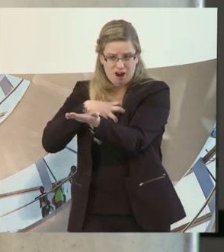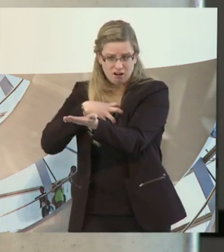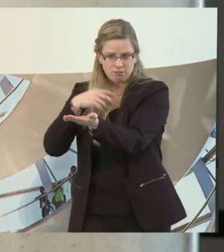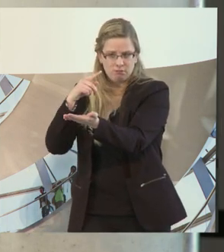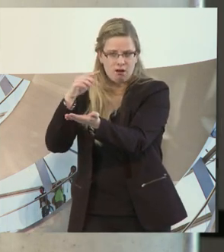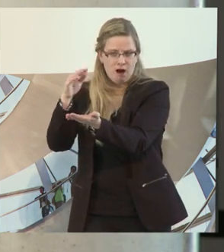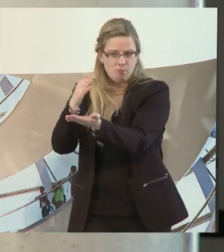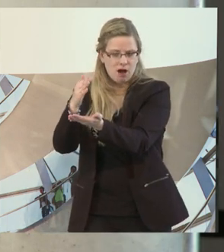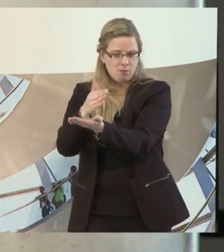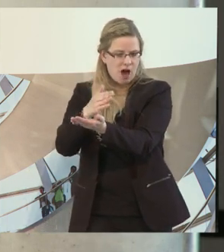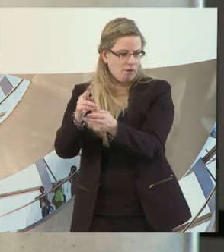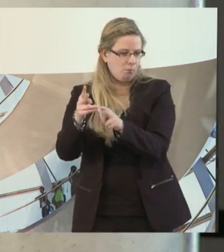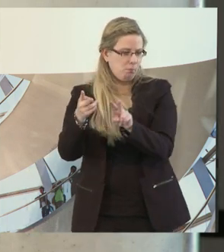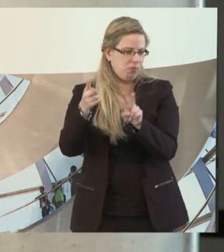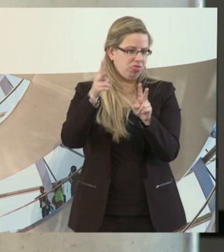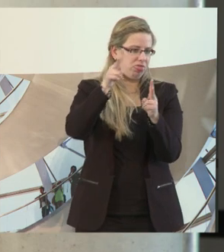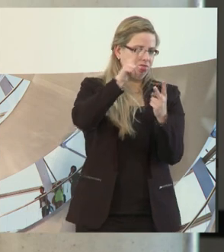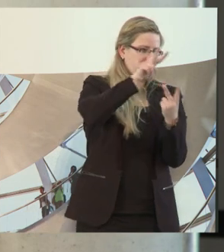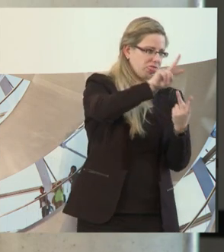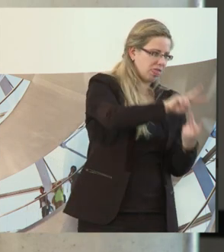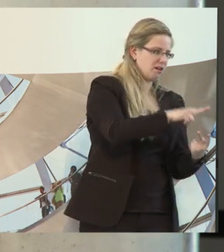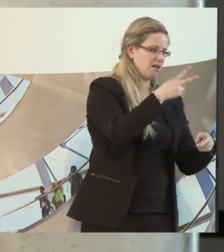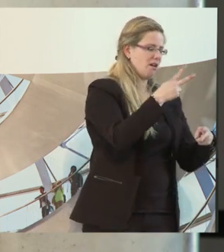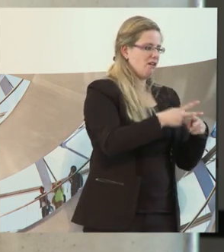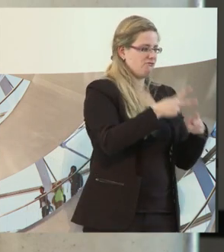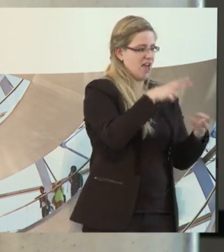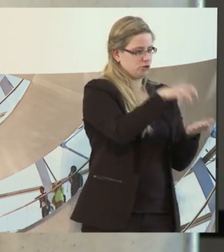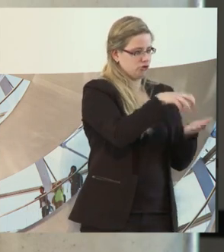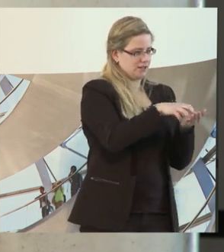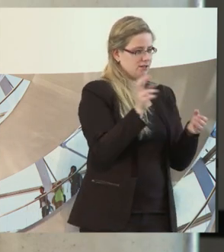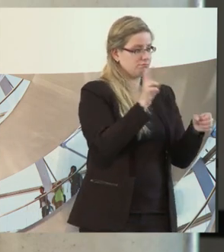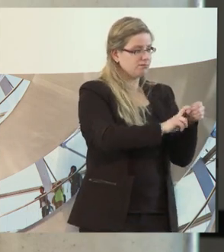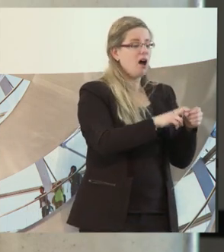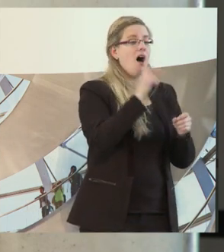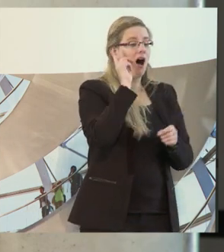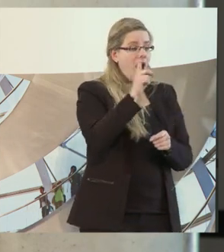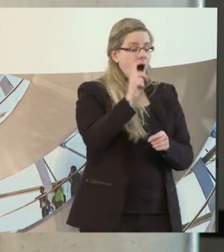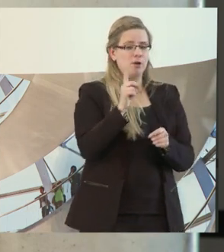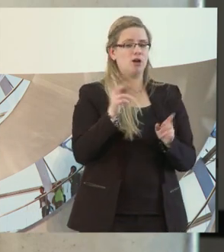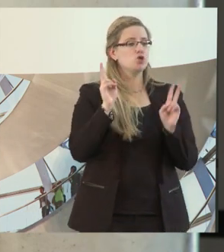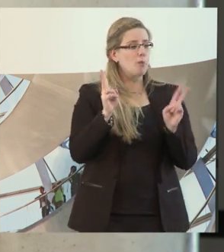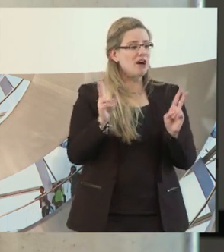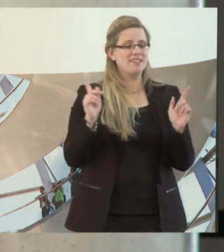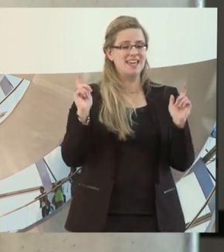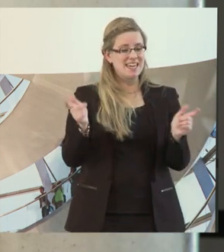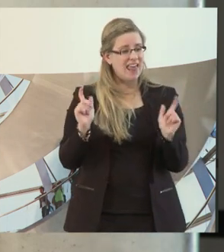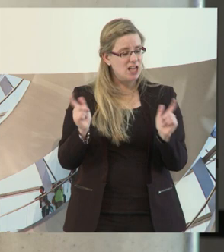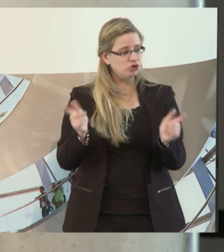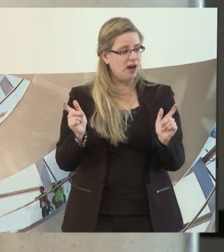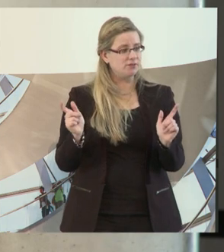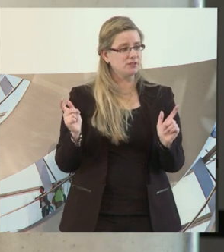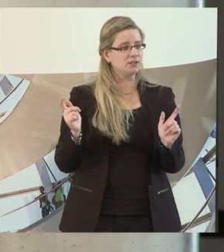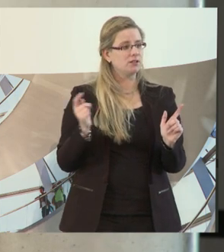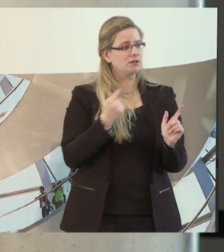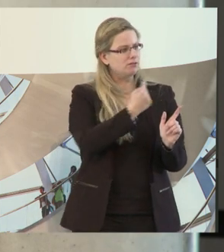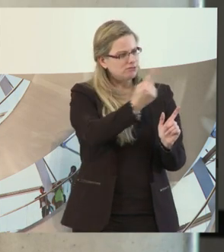Chance in der Werkstatt wiederfinden. Obwohl unsere Gesellschaft eigentlich ihr Teil dazu beigetragen hat und